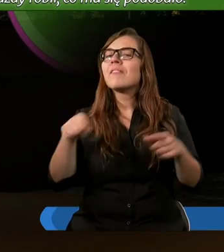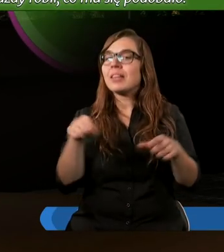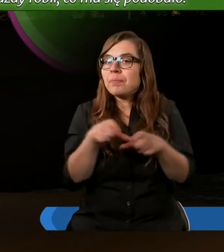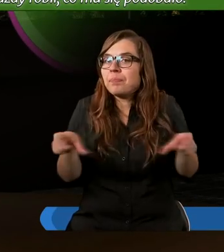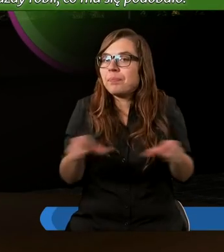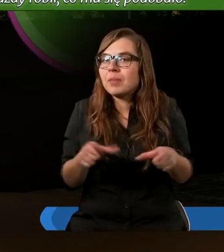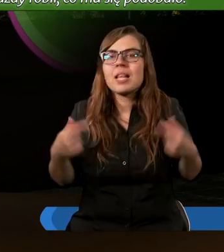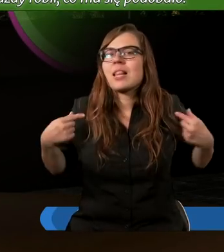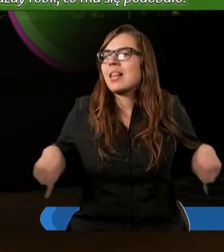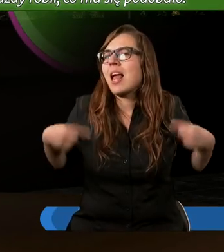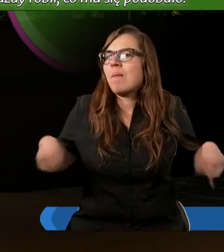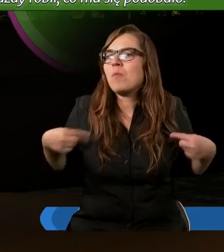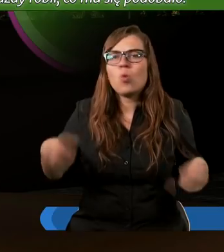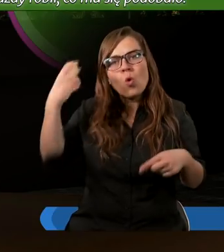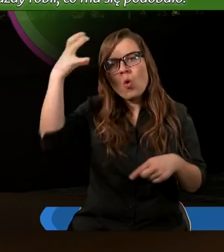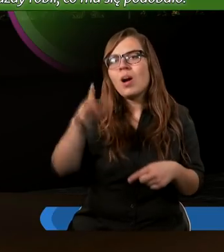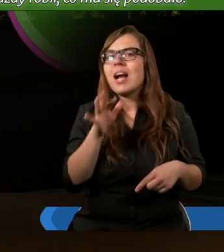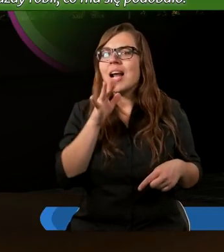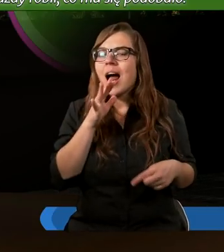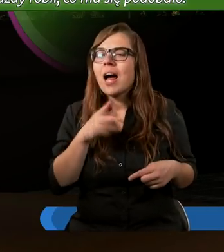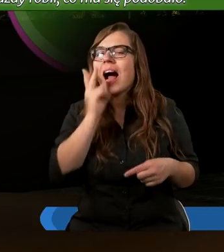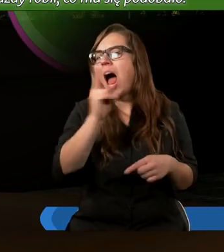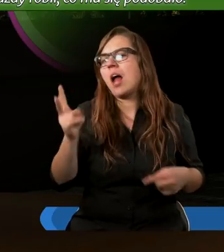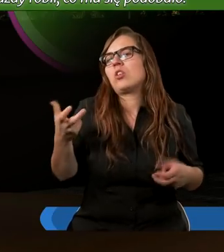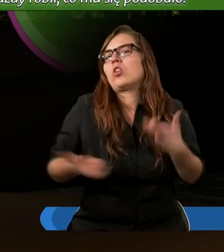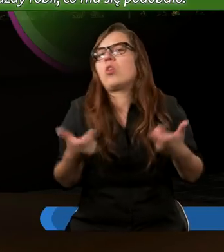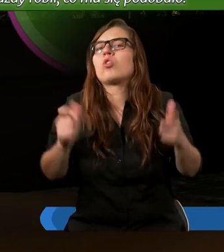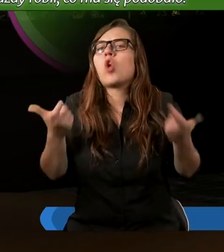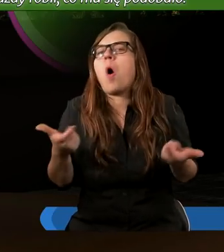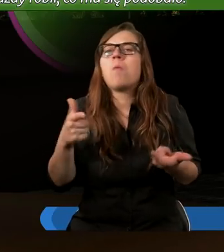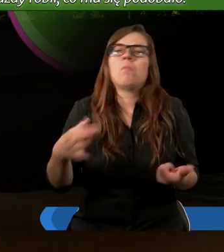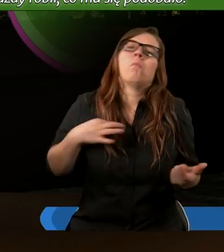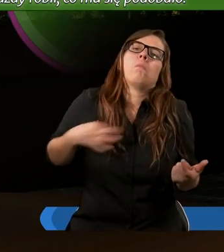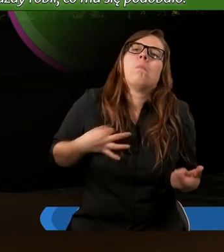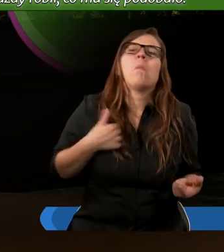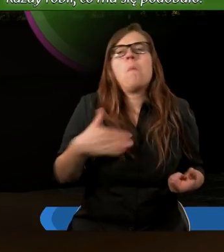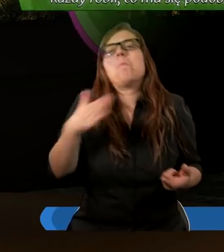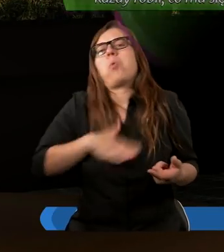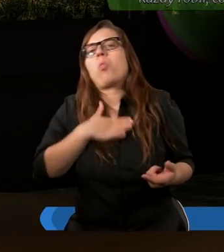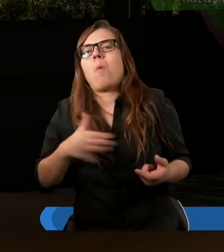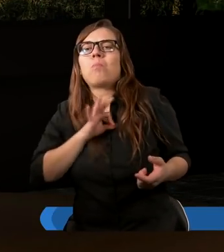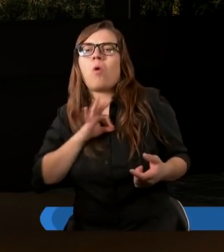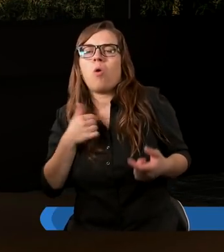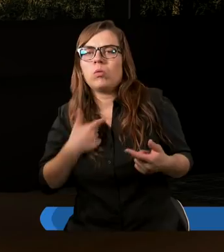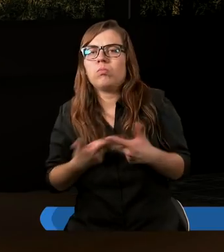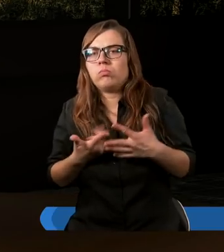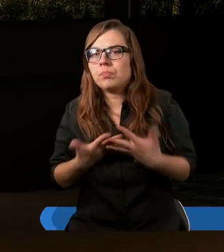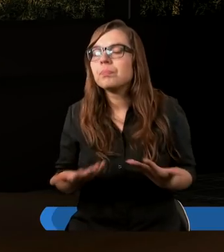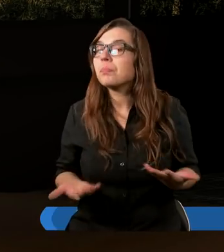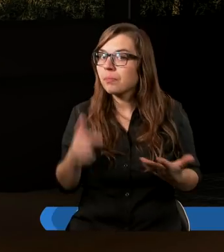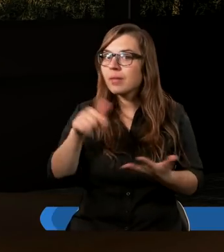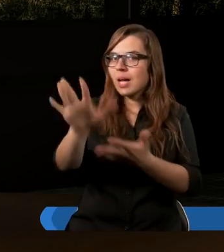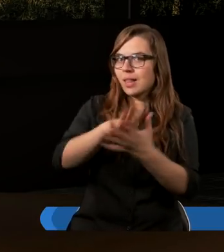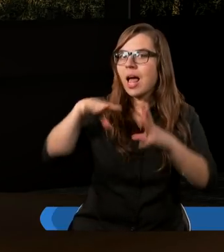czasie nie było jeszcze króla w Izraelu. Każdy robił, co mu się podobało. Ten tekst też